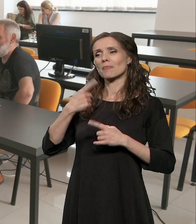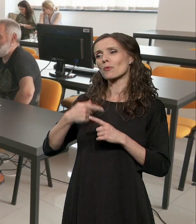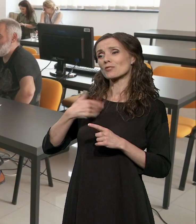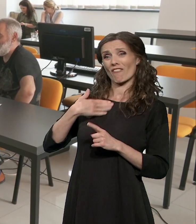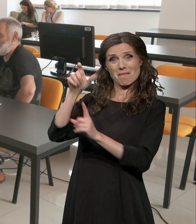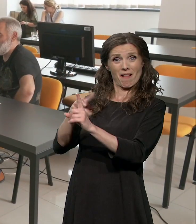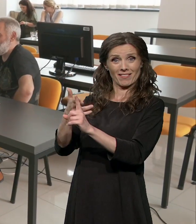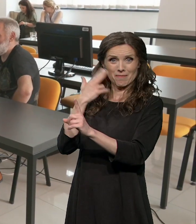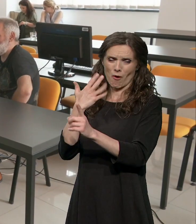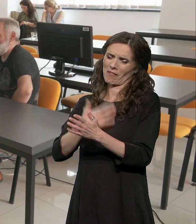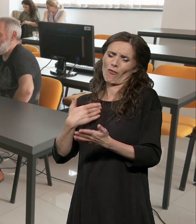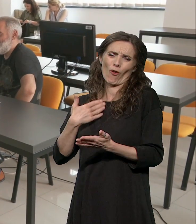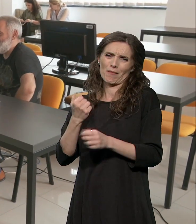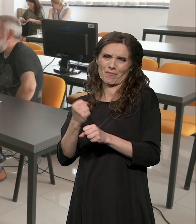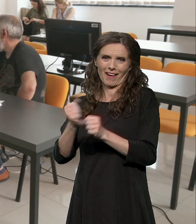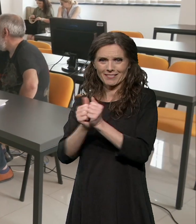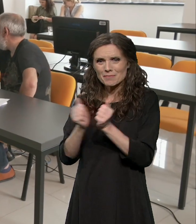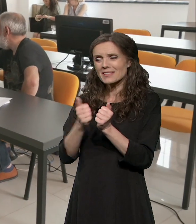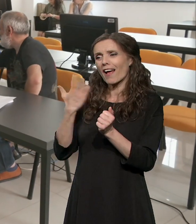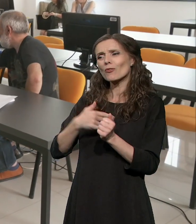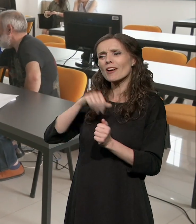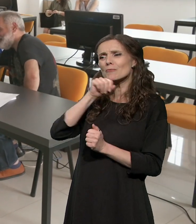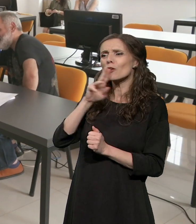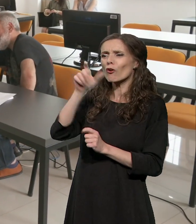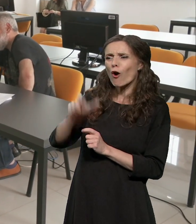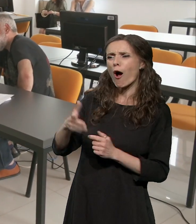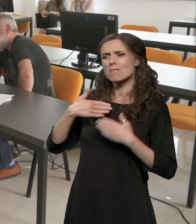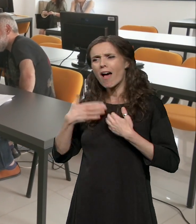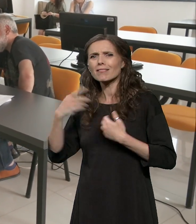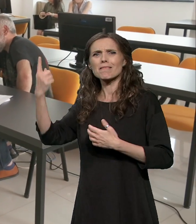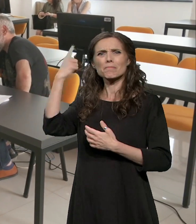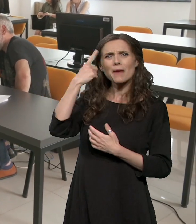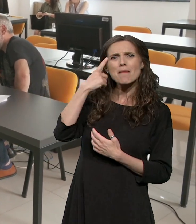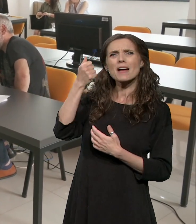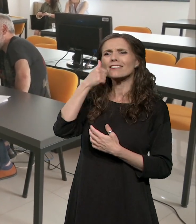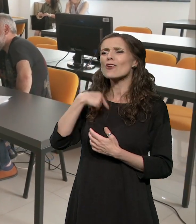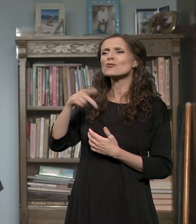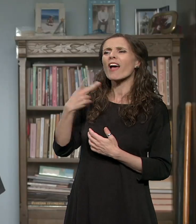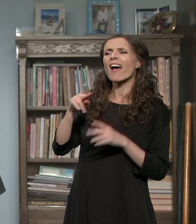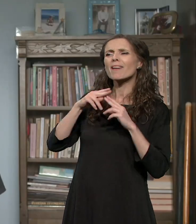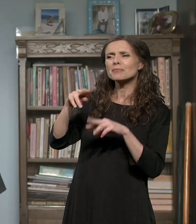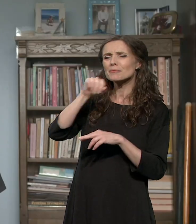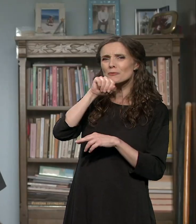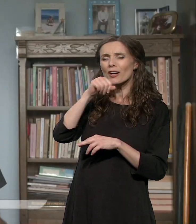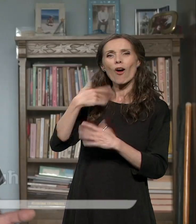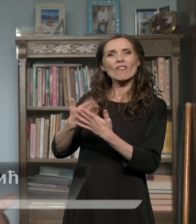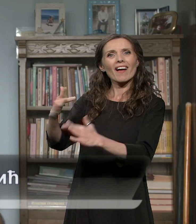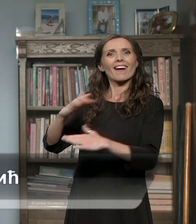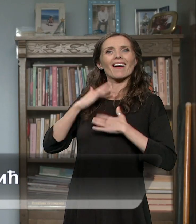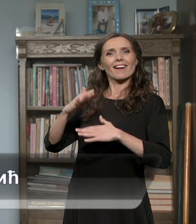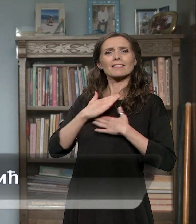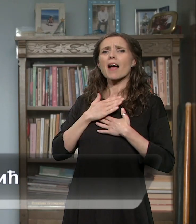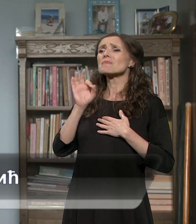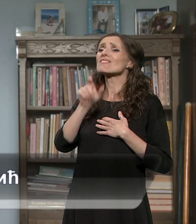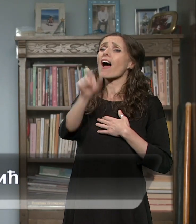stvari sa kojima delim interesovanje, jel tako? Tako da svaka osoba je različita i svaki